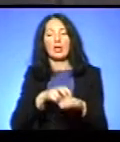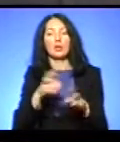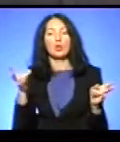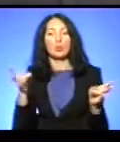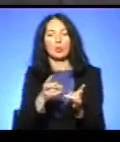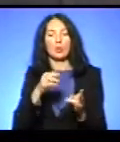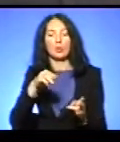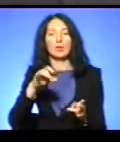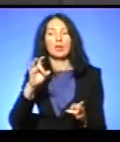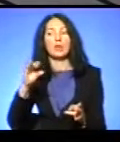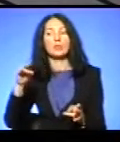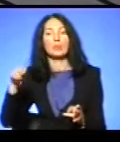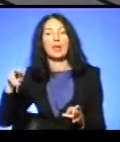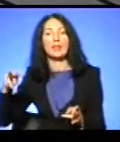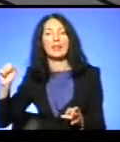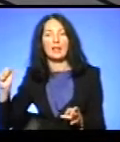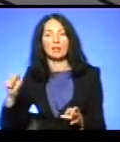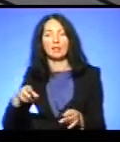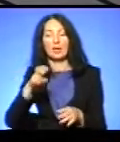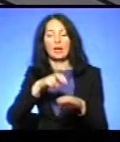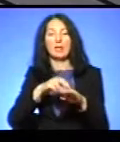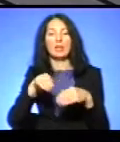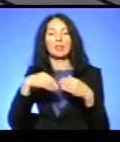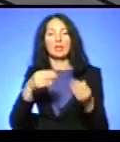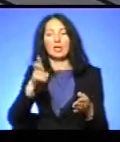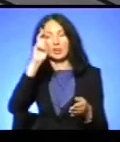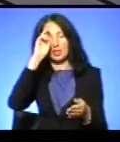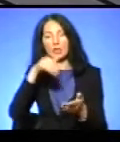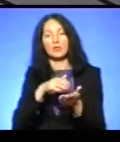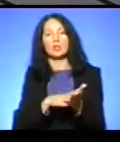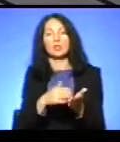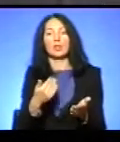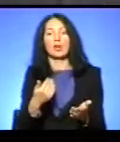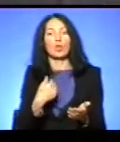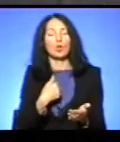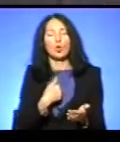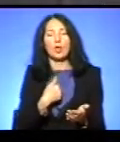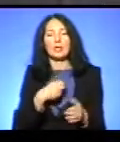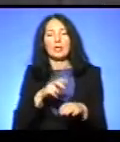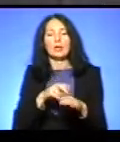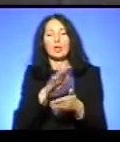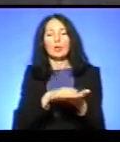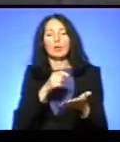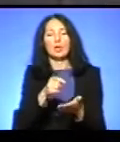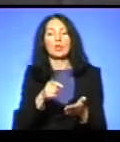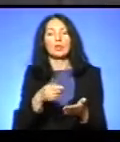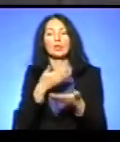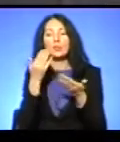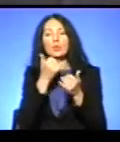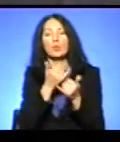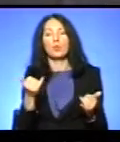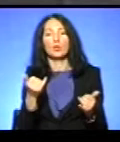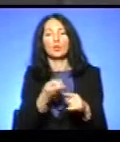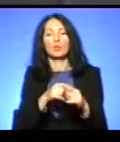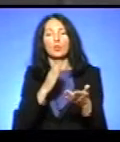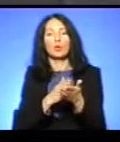він подає запит в державний реєстр. Тобто, до вас лікар запит не може подати? Не може подати. І в цьому є, насправді, логіка. Оскільки, якщо